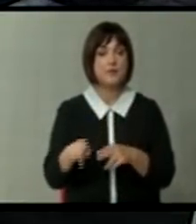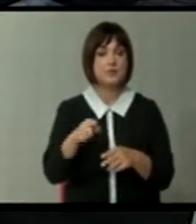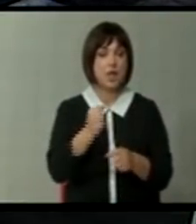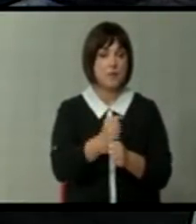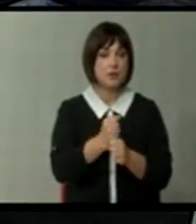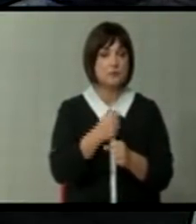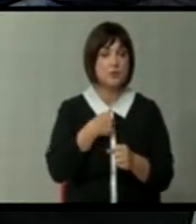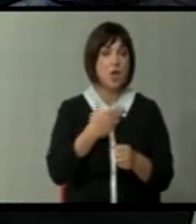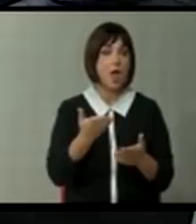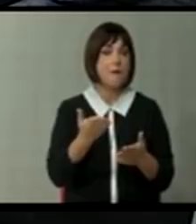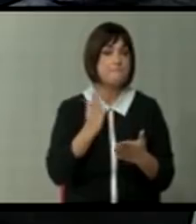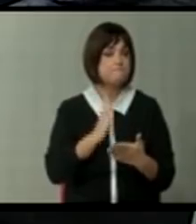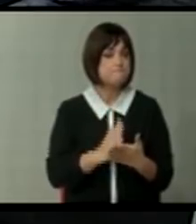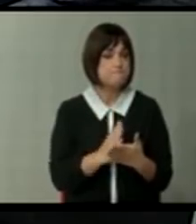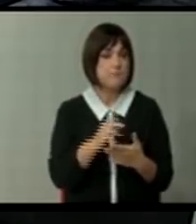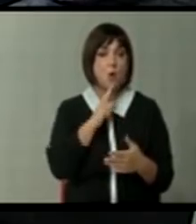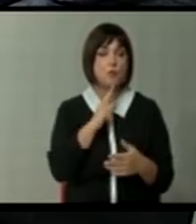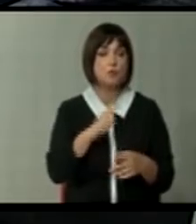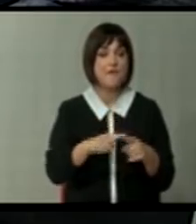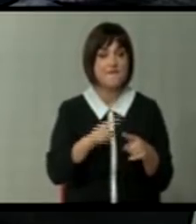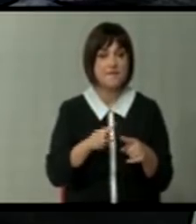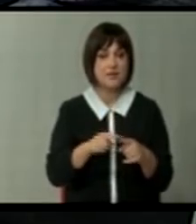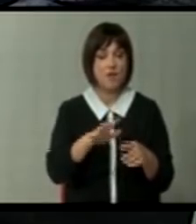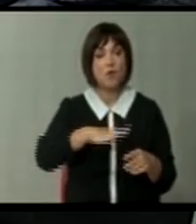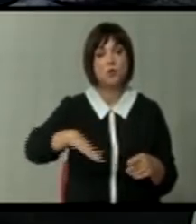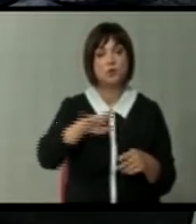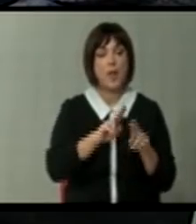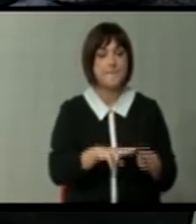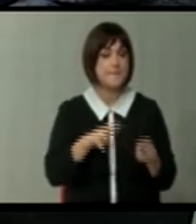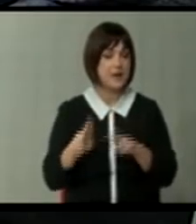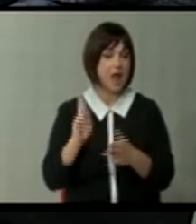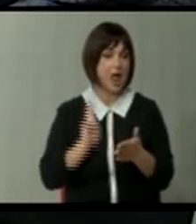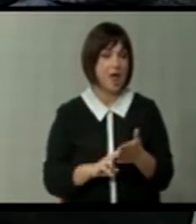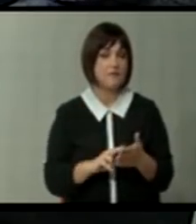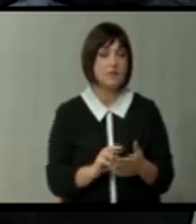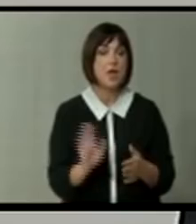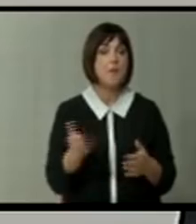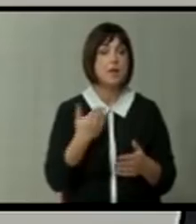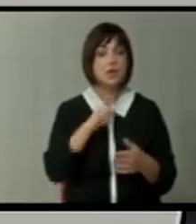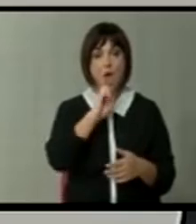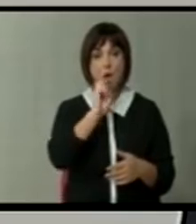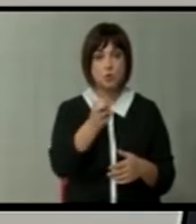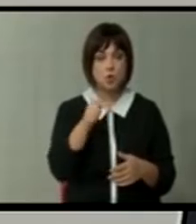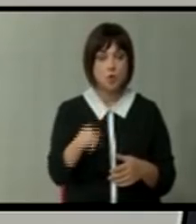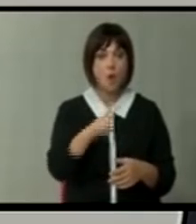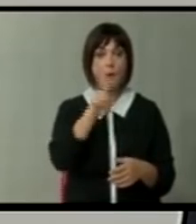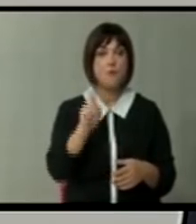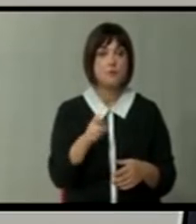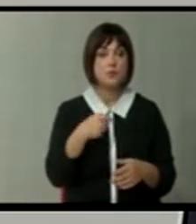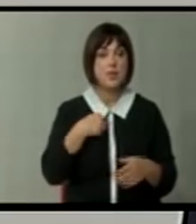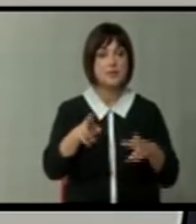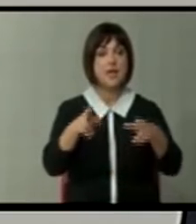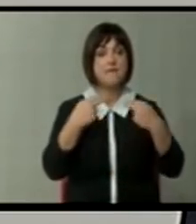и процеси? Практично, оно што недостасува обшеството е правда. Пред да одговарам на овој праше да се